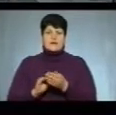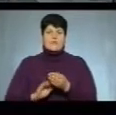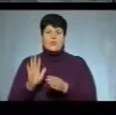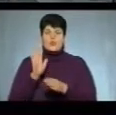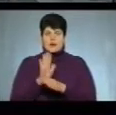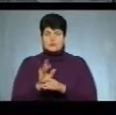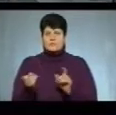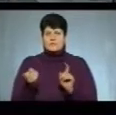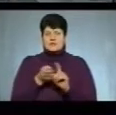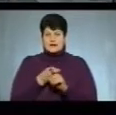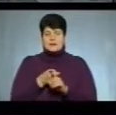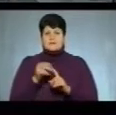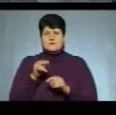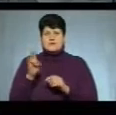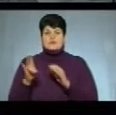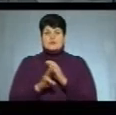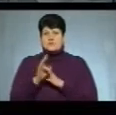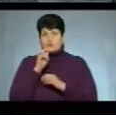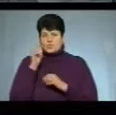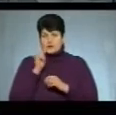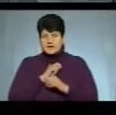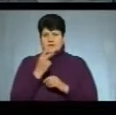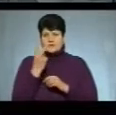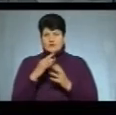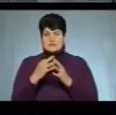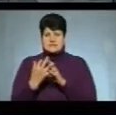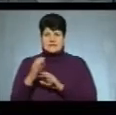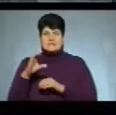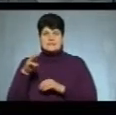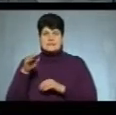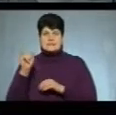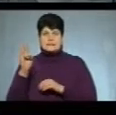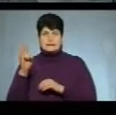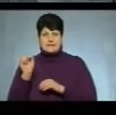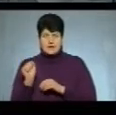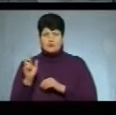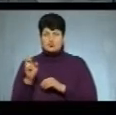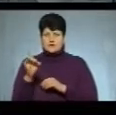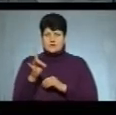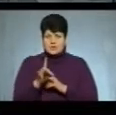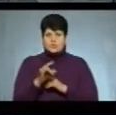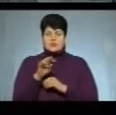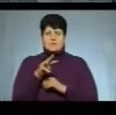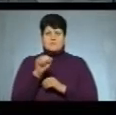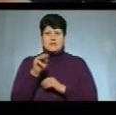церкви України релігійних громад двох сіл – Стінка Бучицького району та Матвіївці Шумського району.